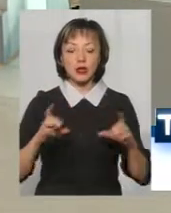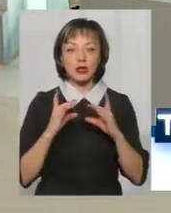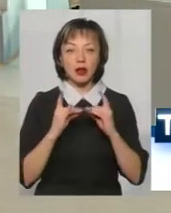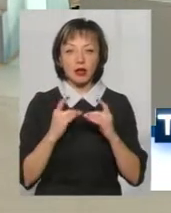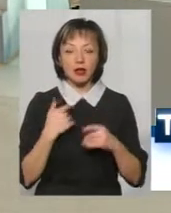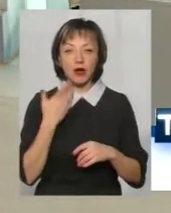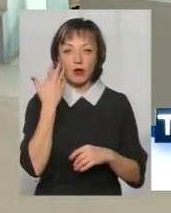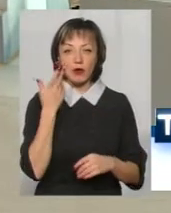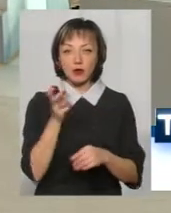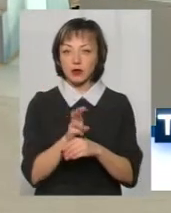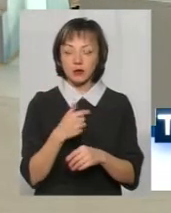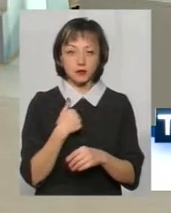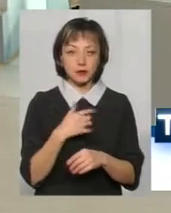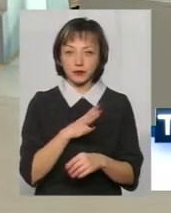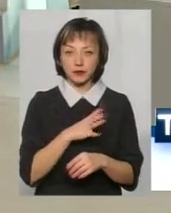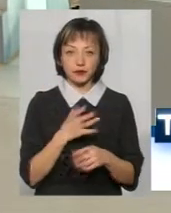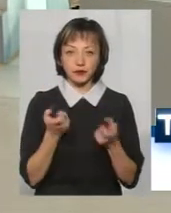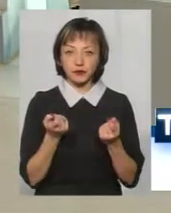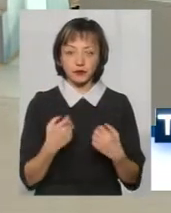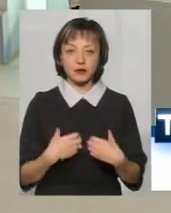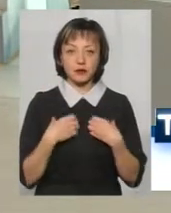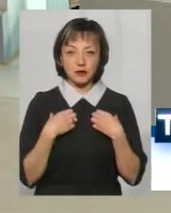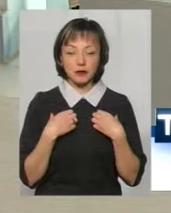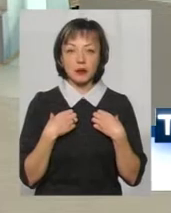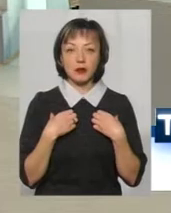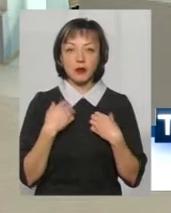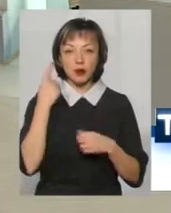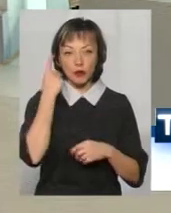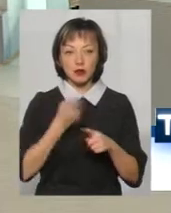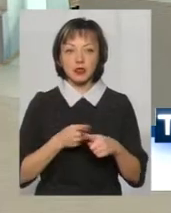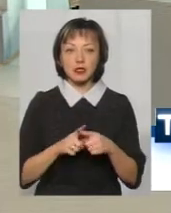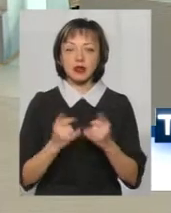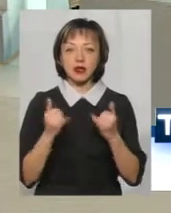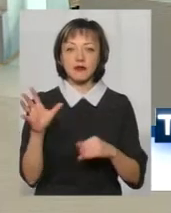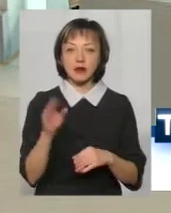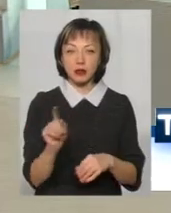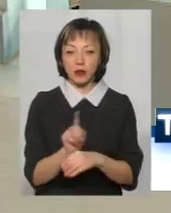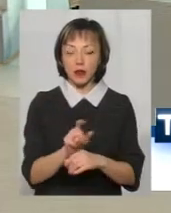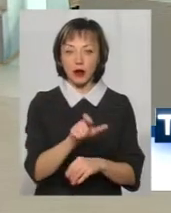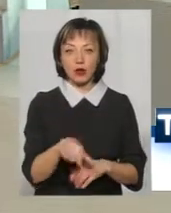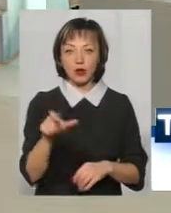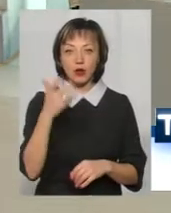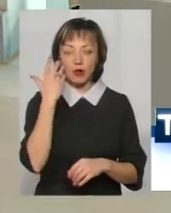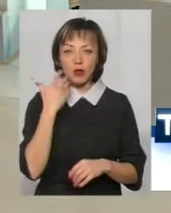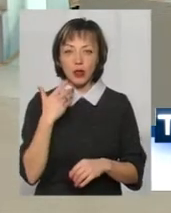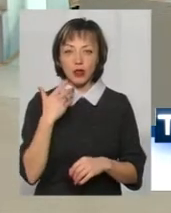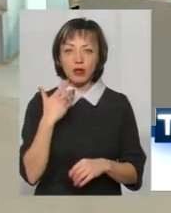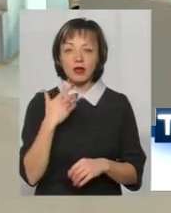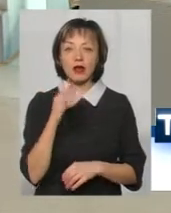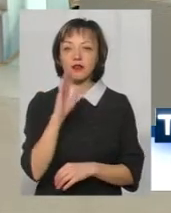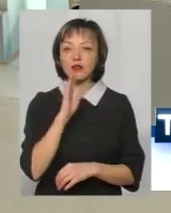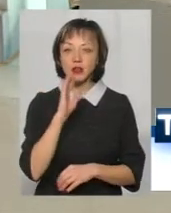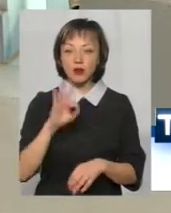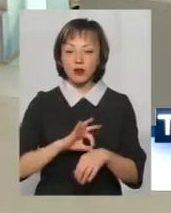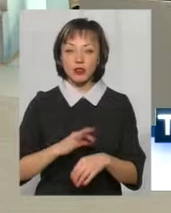і я, коли прийшла, для мене це було трошечки жахом, будемо говорити, я думаю, що це для всіх так нормальних людей. Коли там дівчинки заболів живіт,